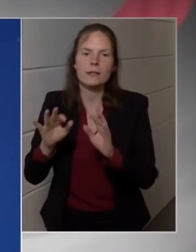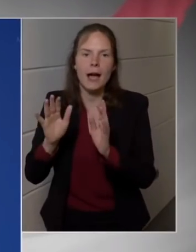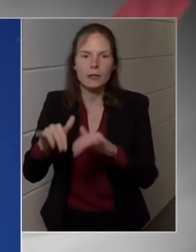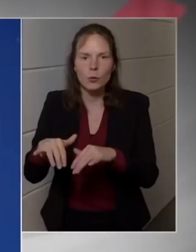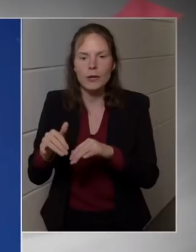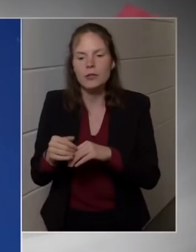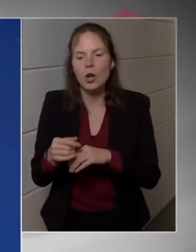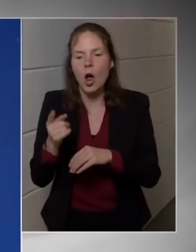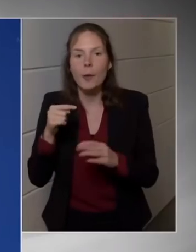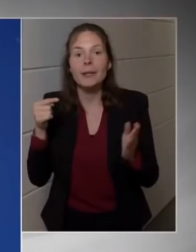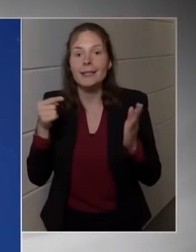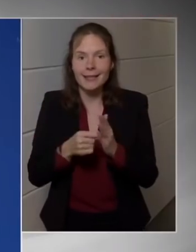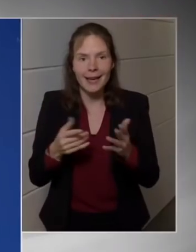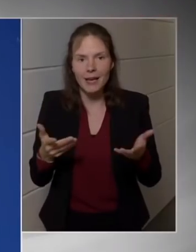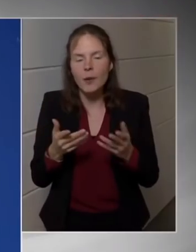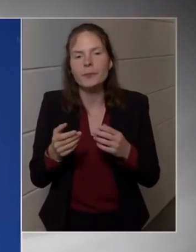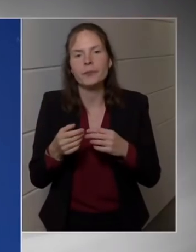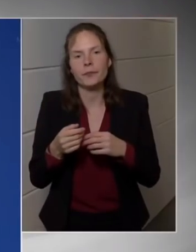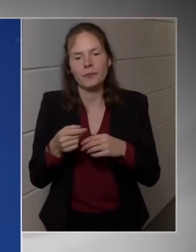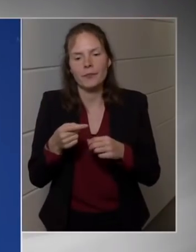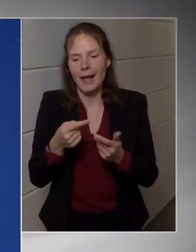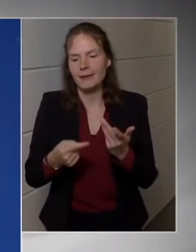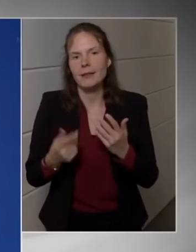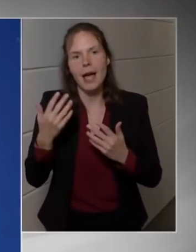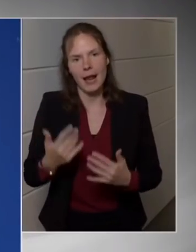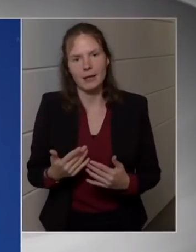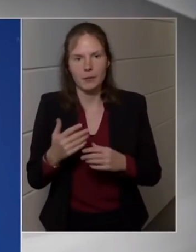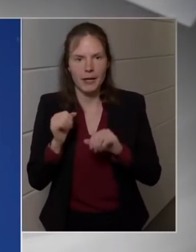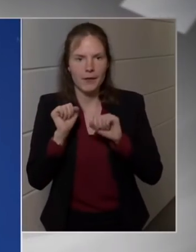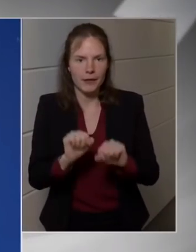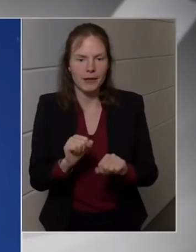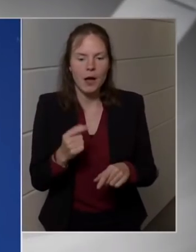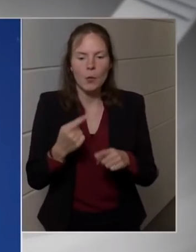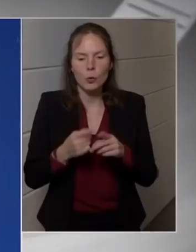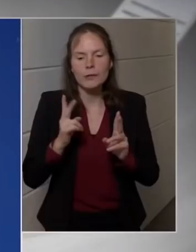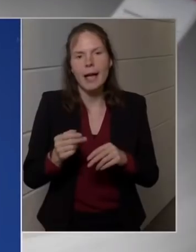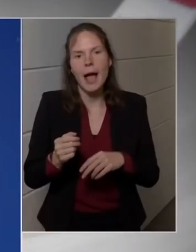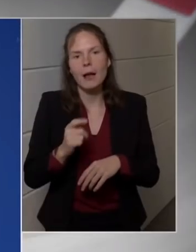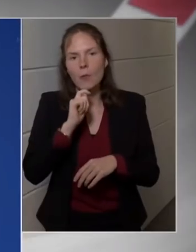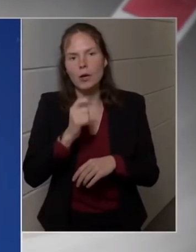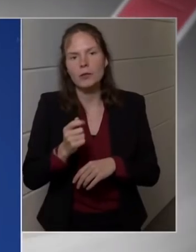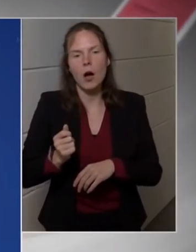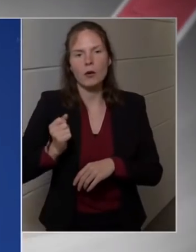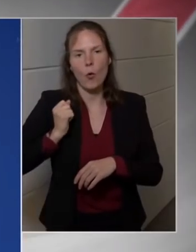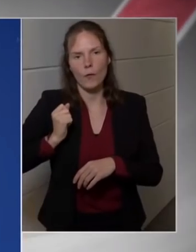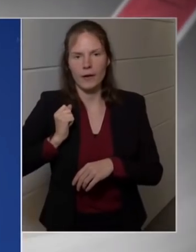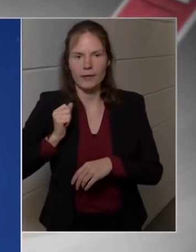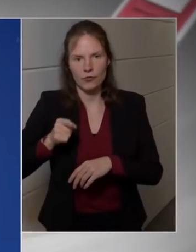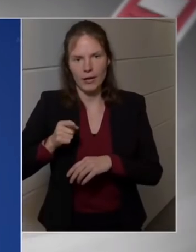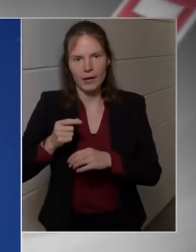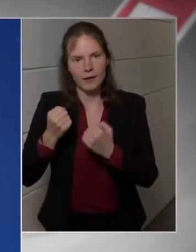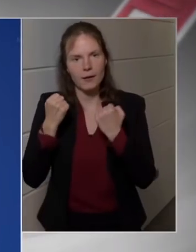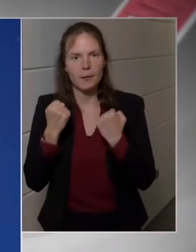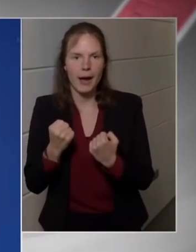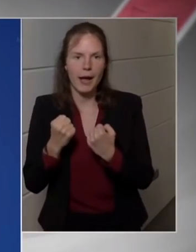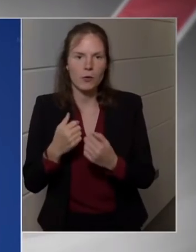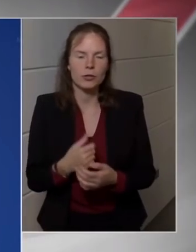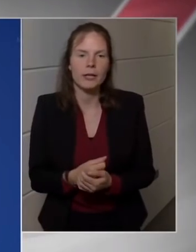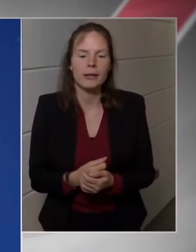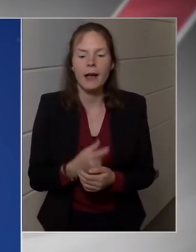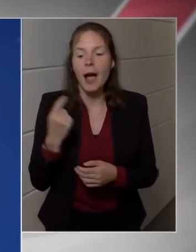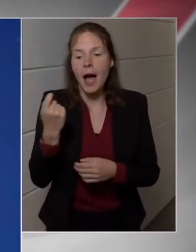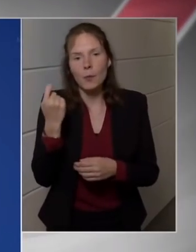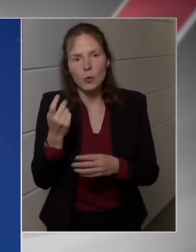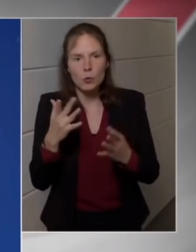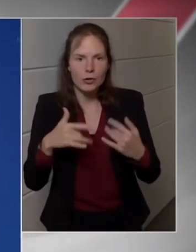döntéseket hozott, és olyan költségetést fog az országgyűlés elé benyújtani, amely ezeknek az elmúlt években elért eredményeknek